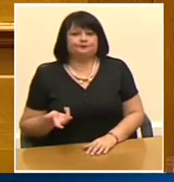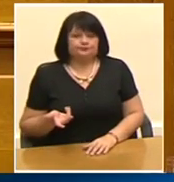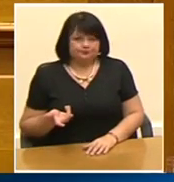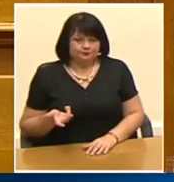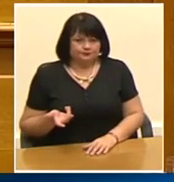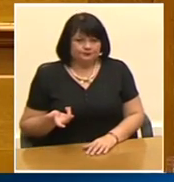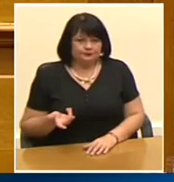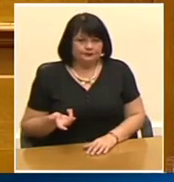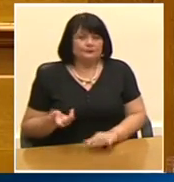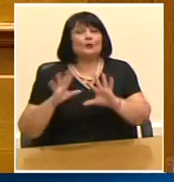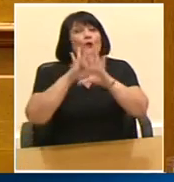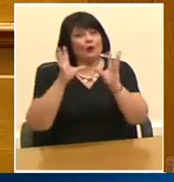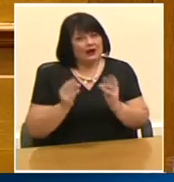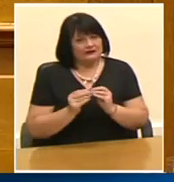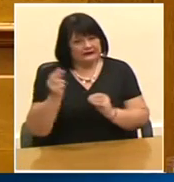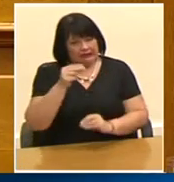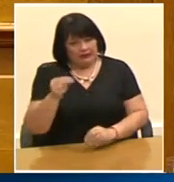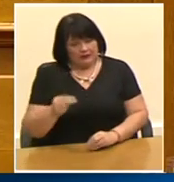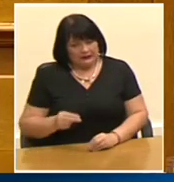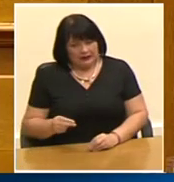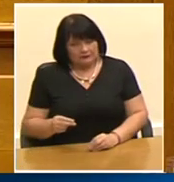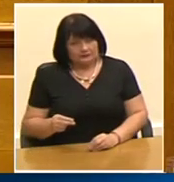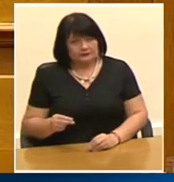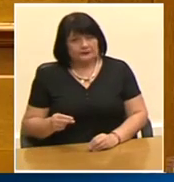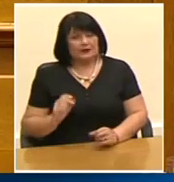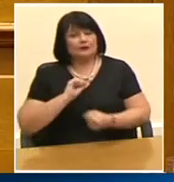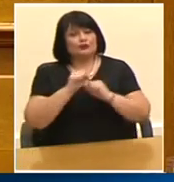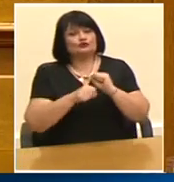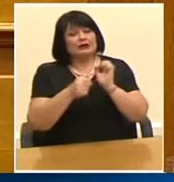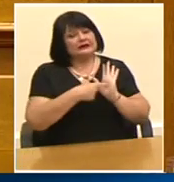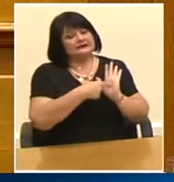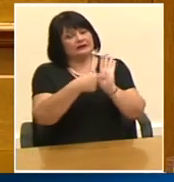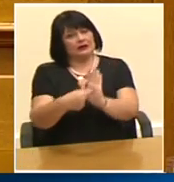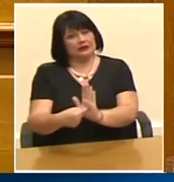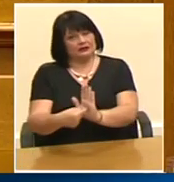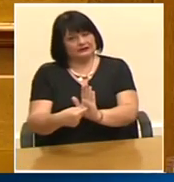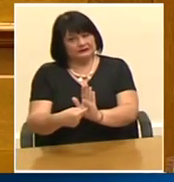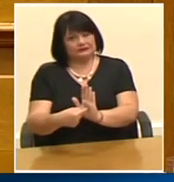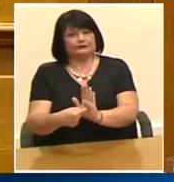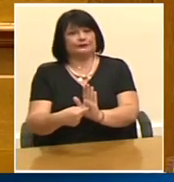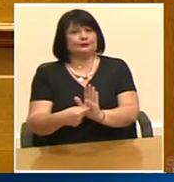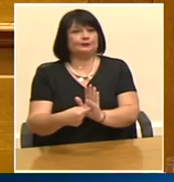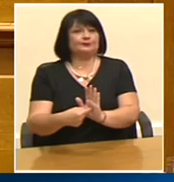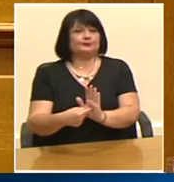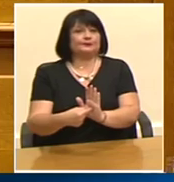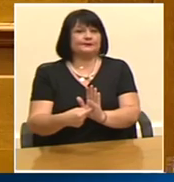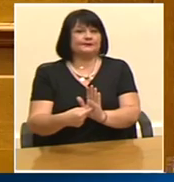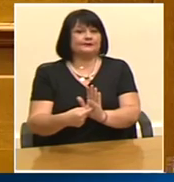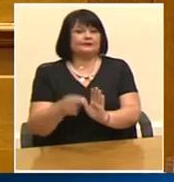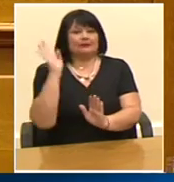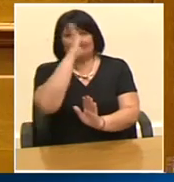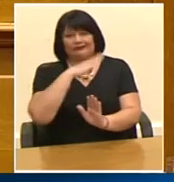είναι ότι όλα αυτά επιχειρείτε να τα προωθήσετε και με το περιτύλιγμα του